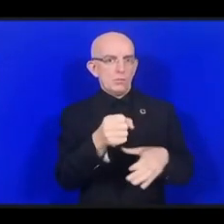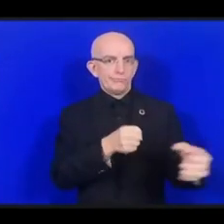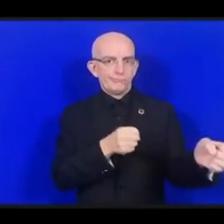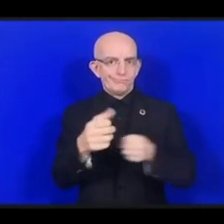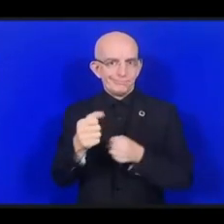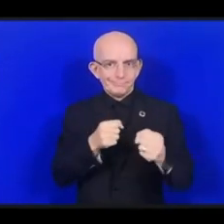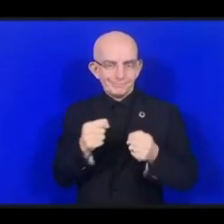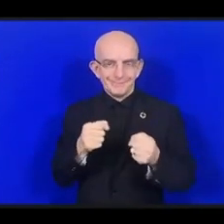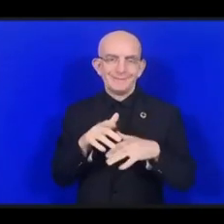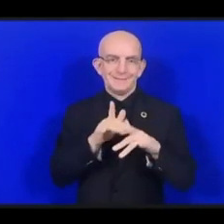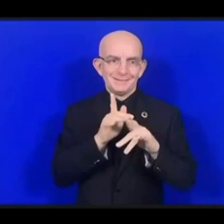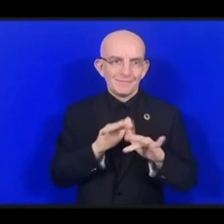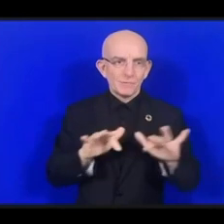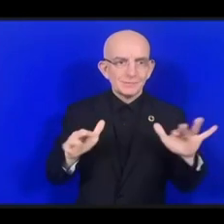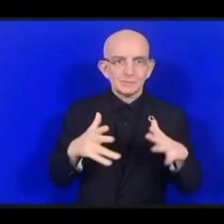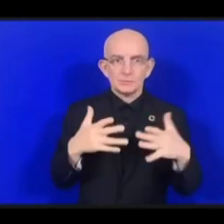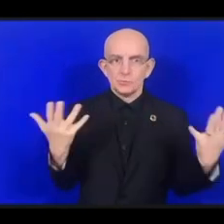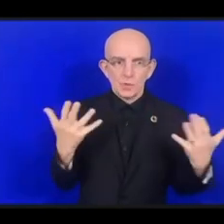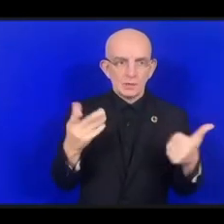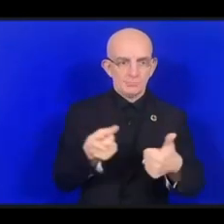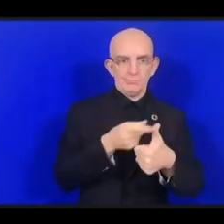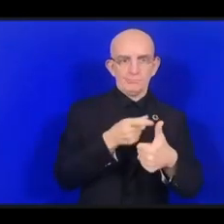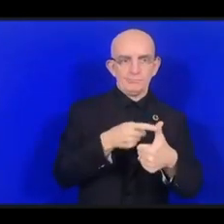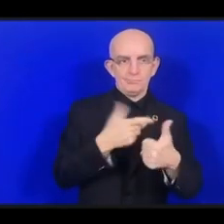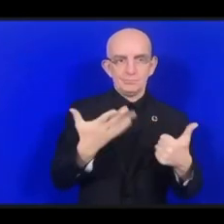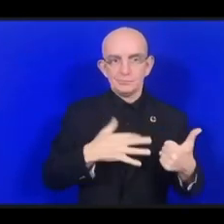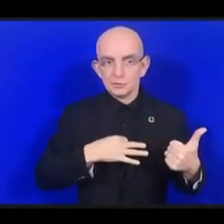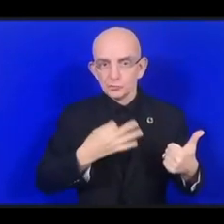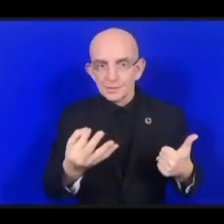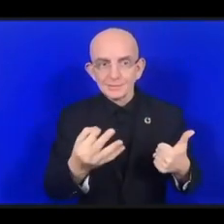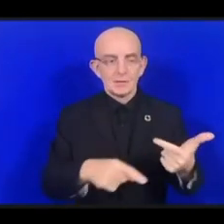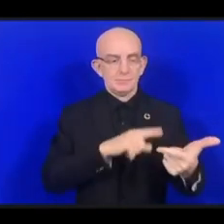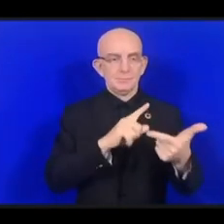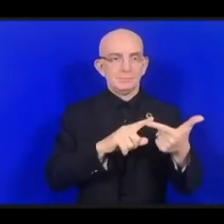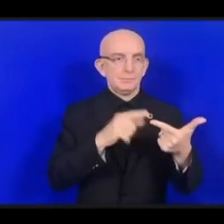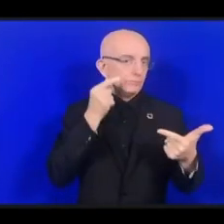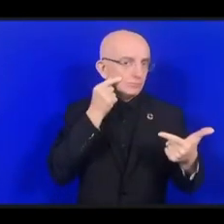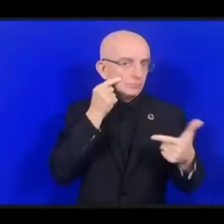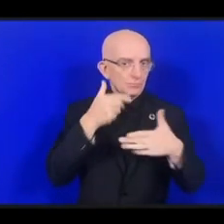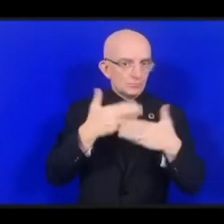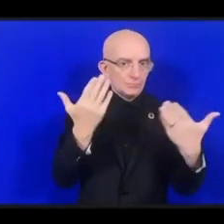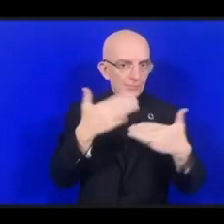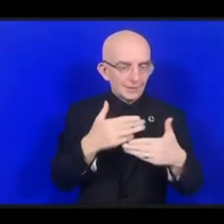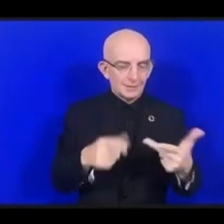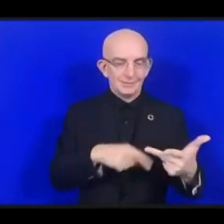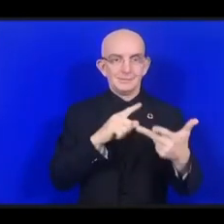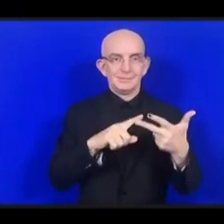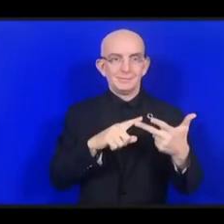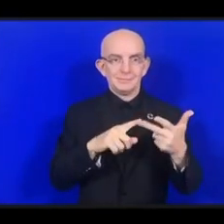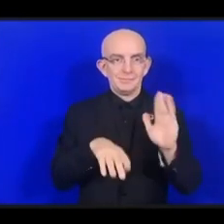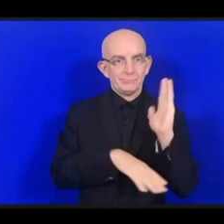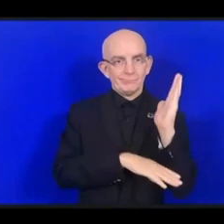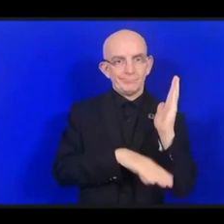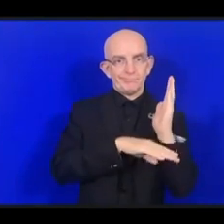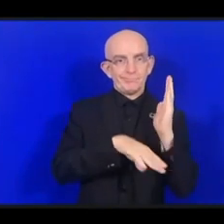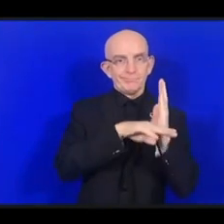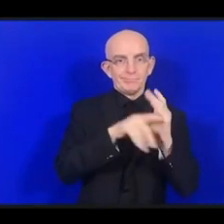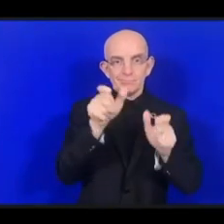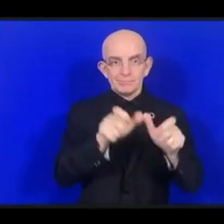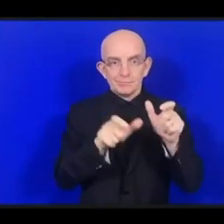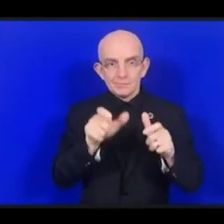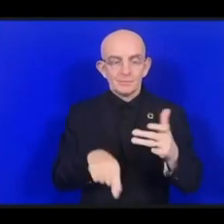учитывать подход с привлечением многим сторон, подразумевающий разнообразие гендеров,